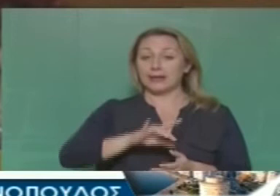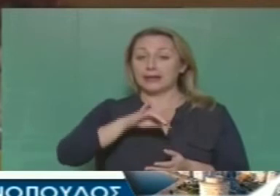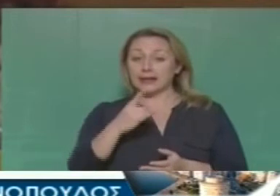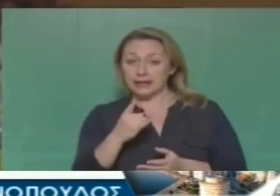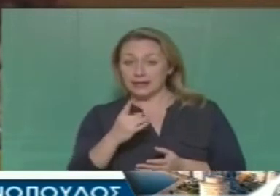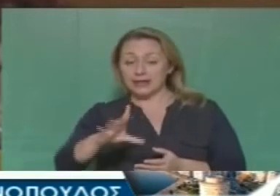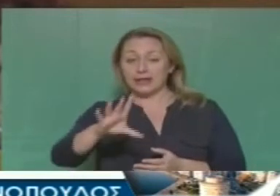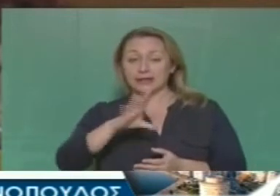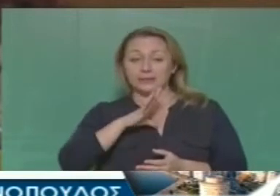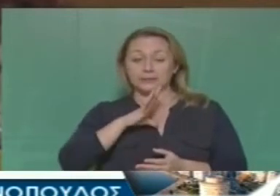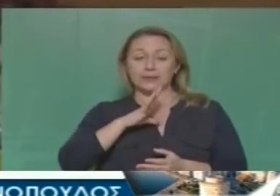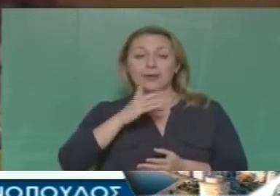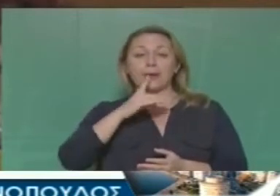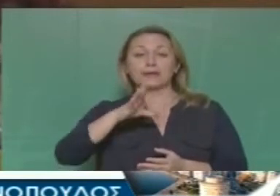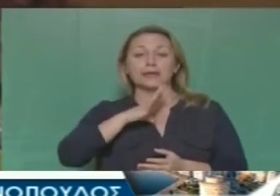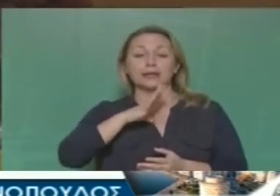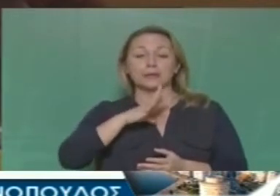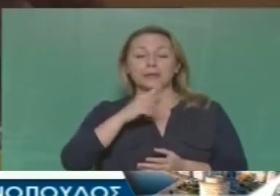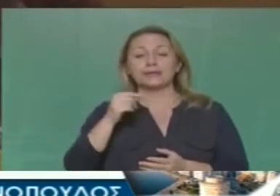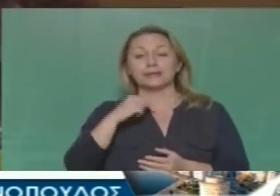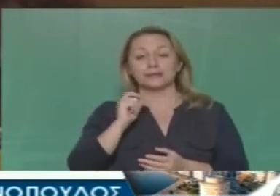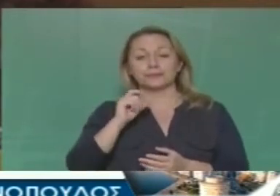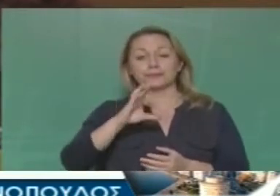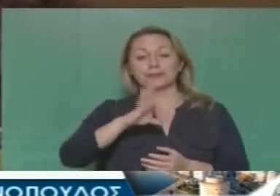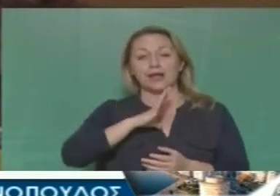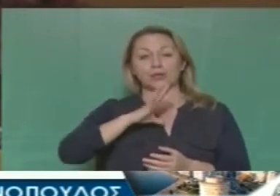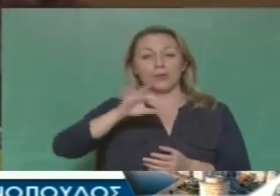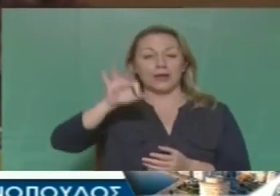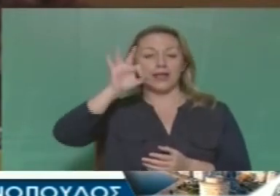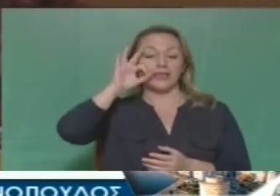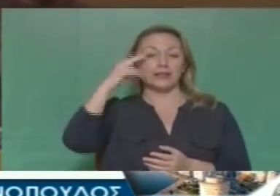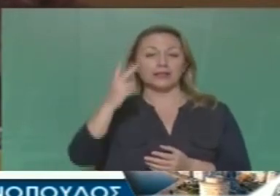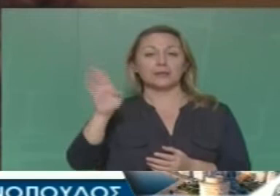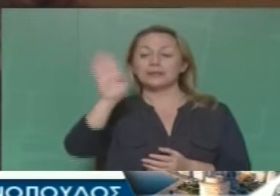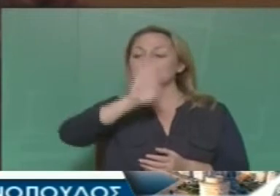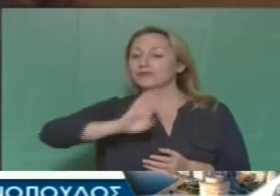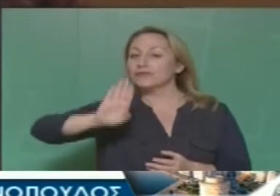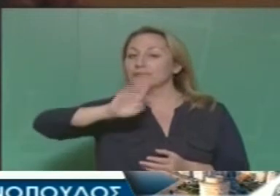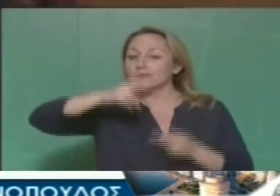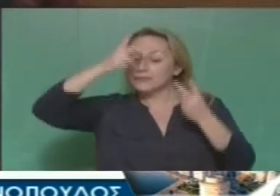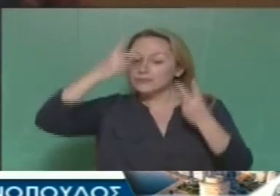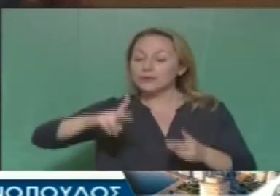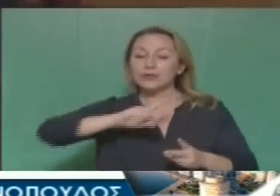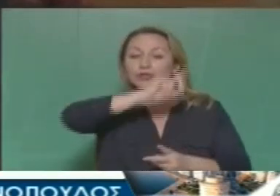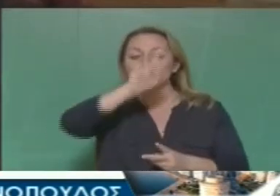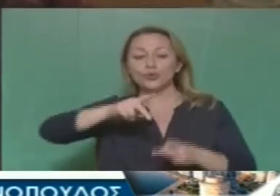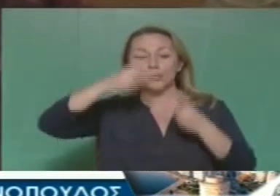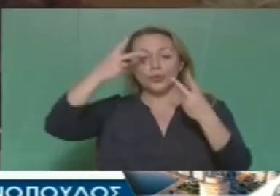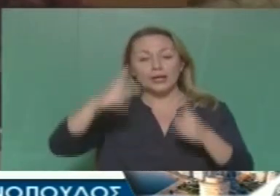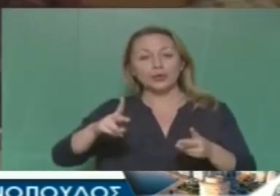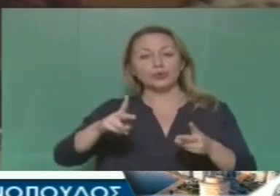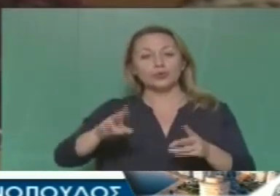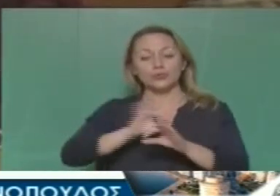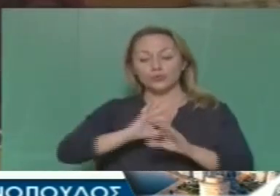βιώσιμη, μια λέξη που πολύ φοριέται τώρα τελευταία, την κάνουν πιο φιλική για τους κατοίκους σε όλες τις περιοχές της.